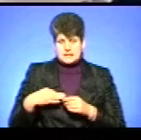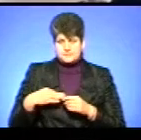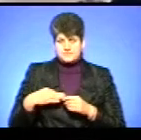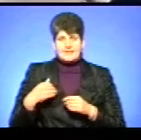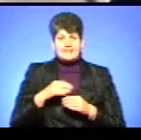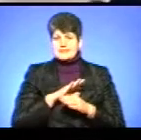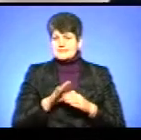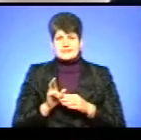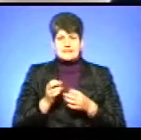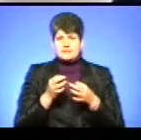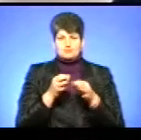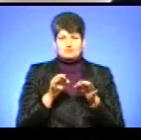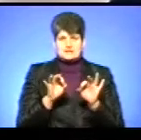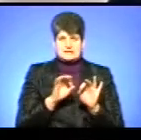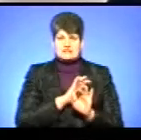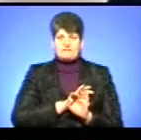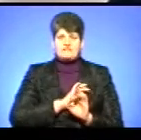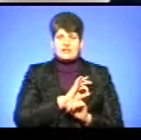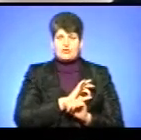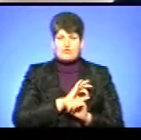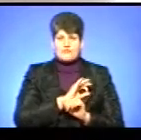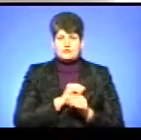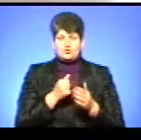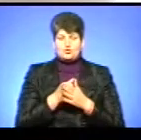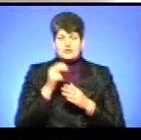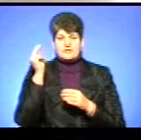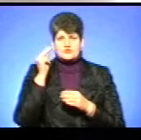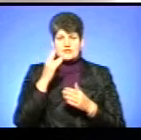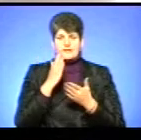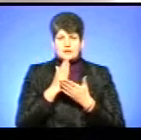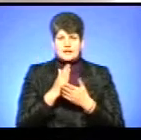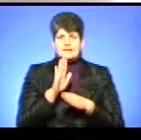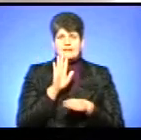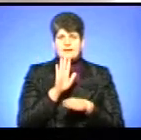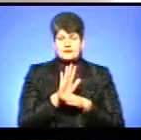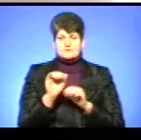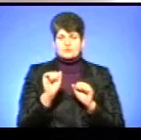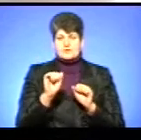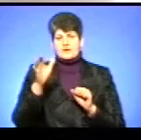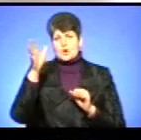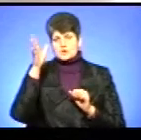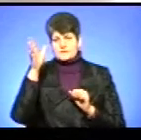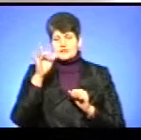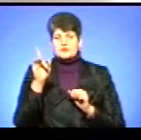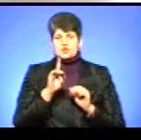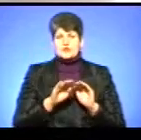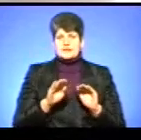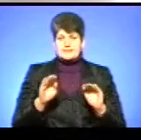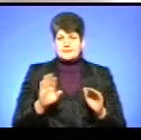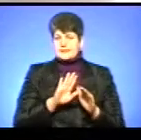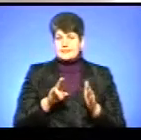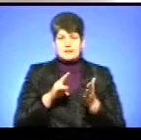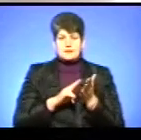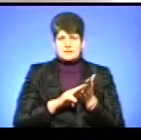не пропустила вихователька до навчання. Тому що є наказ від управління освіти, що дітей, які не